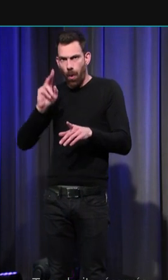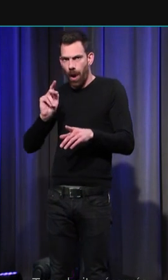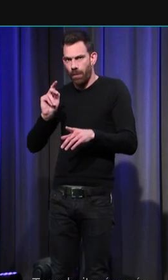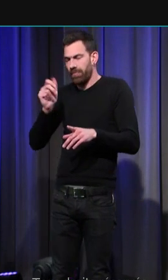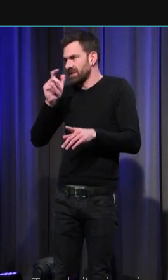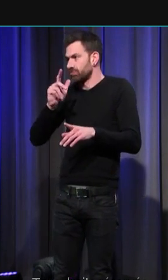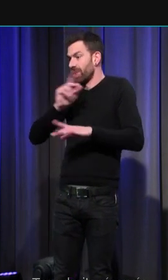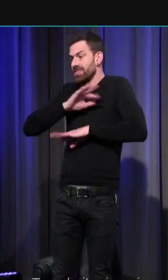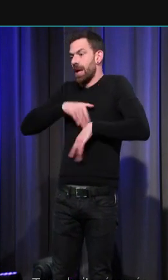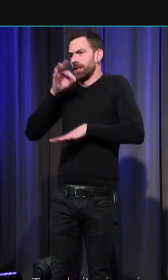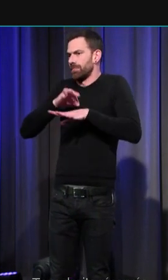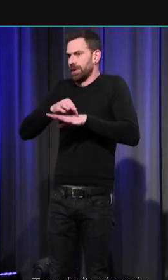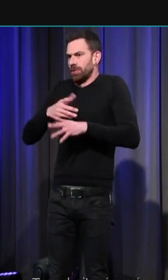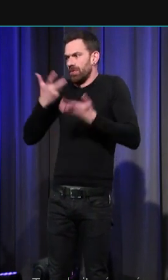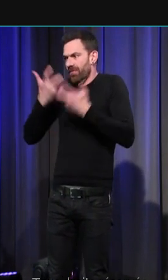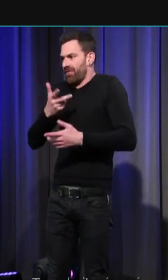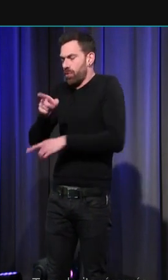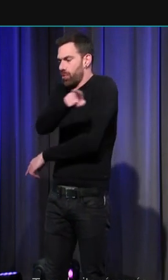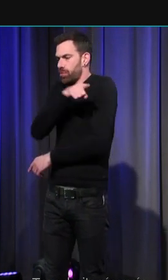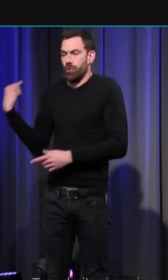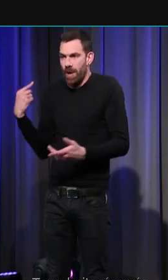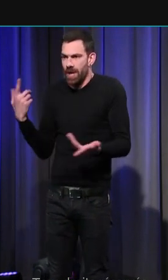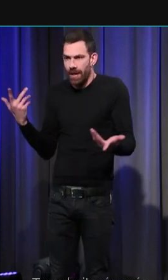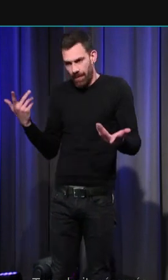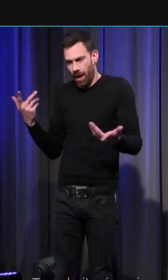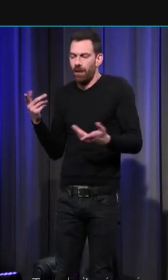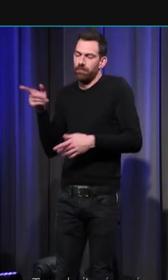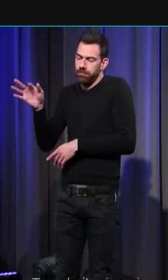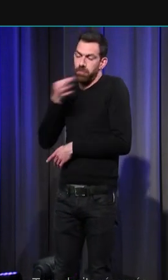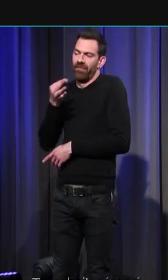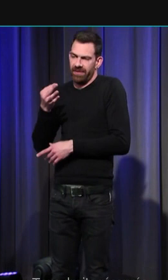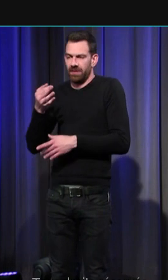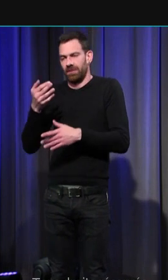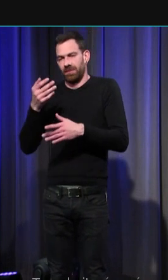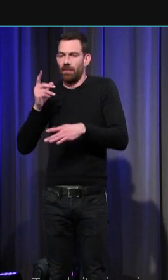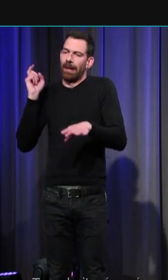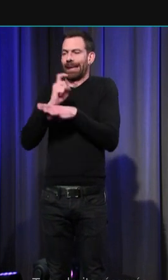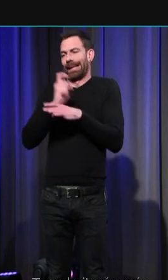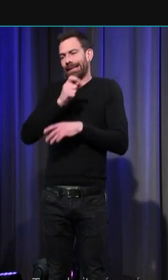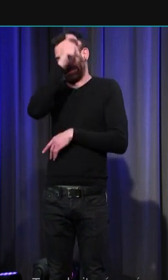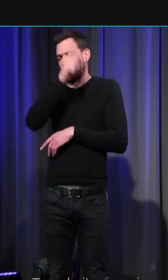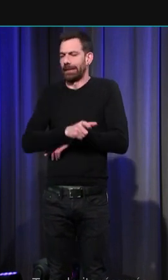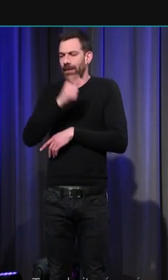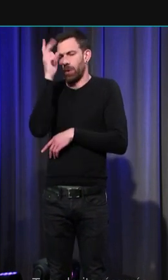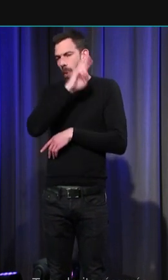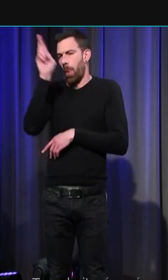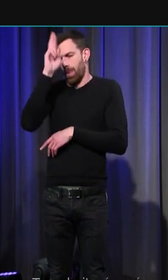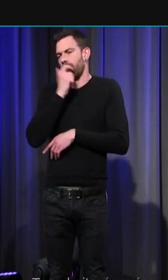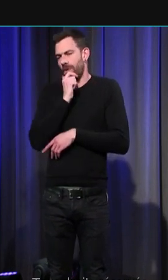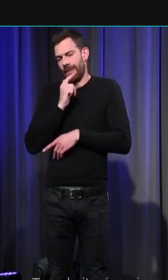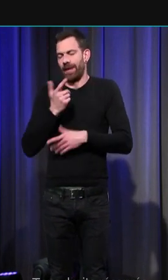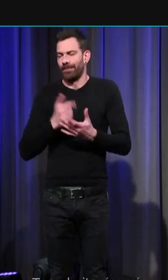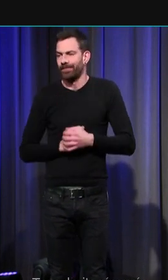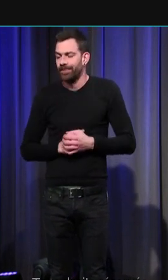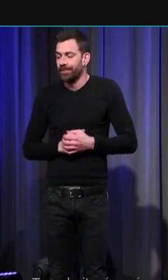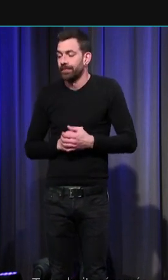diplomatie internationale en profite pour critiquer le comportement du roi d'Angleterre on